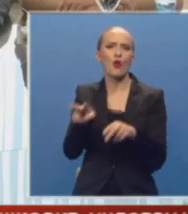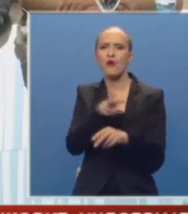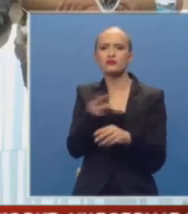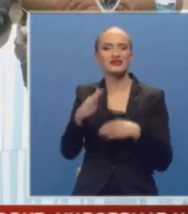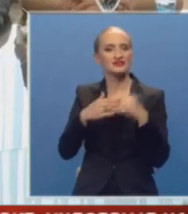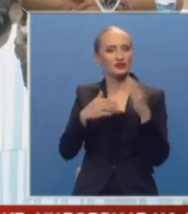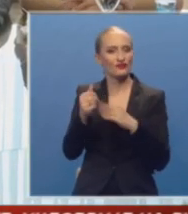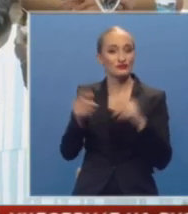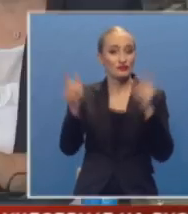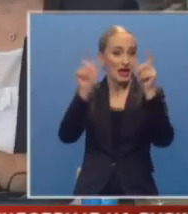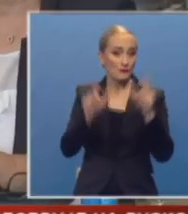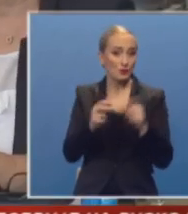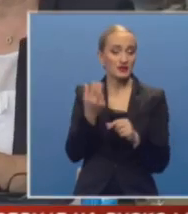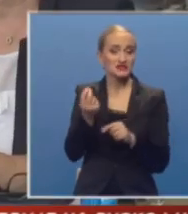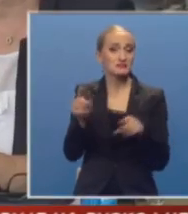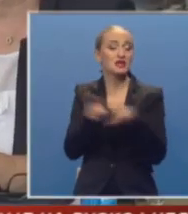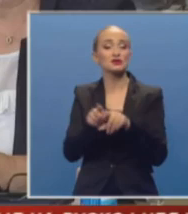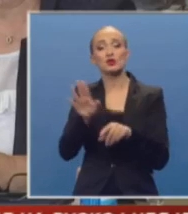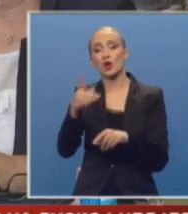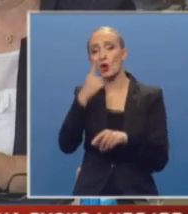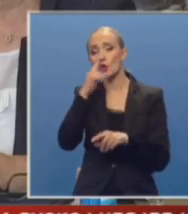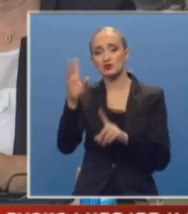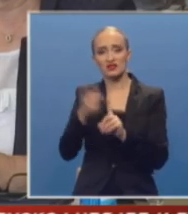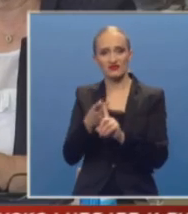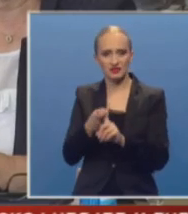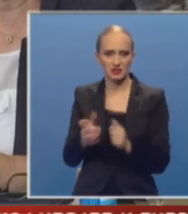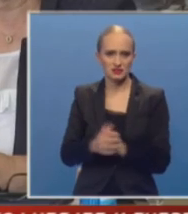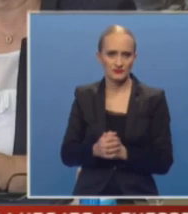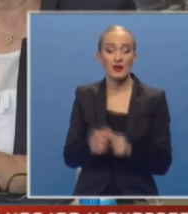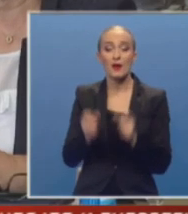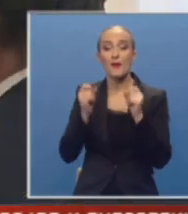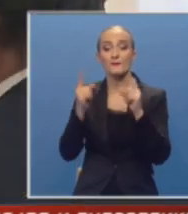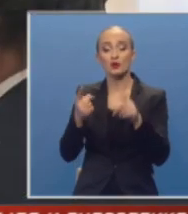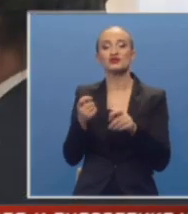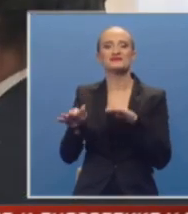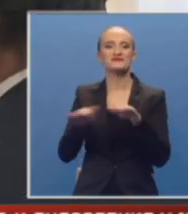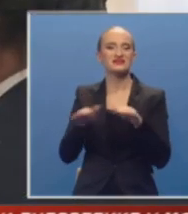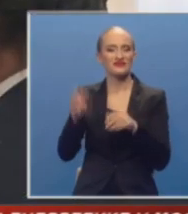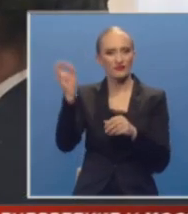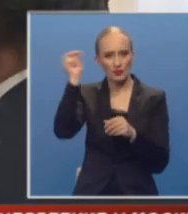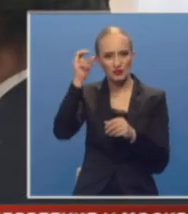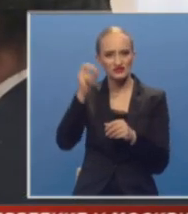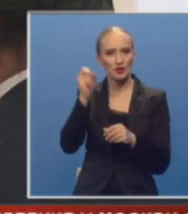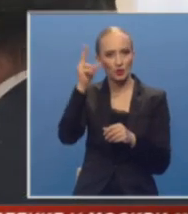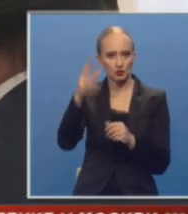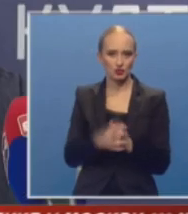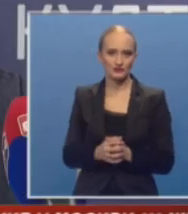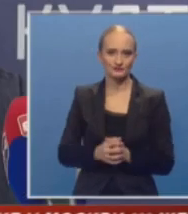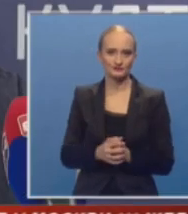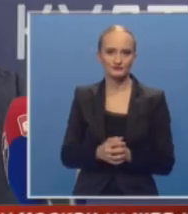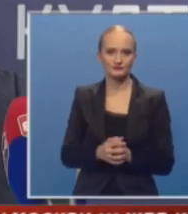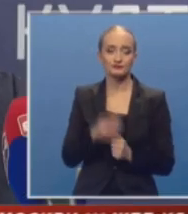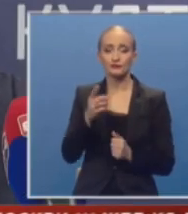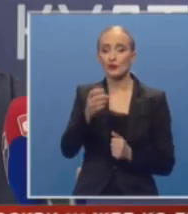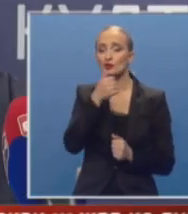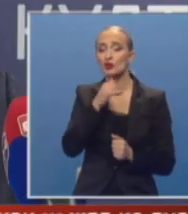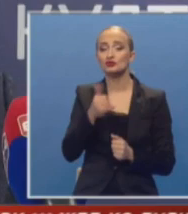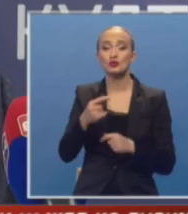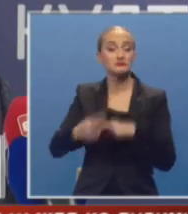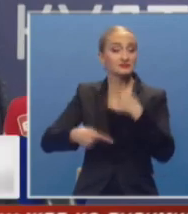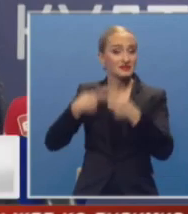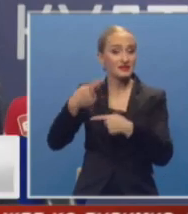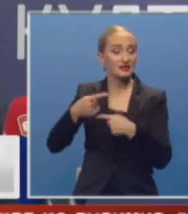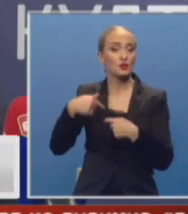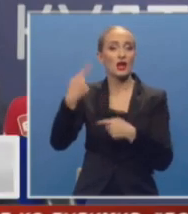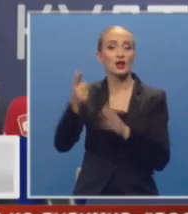kako Republike Srpske, tako i Ruske federacije. Poručeno je iz Ministarstva prosvijete i kulture. Ono što slijedi